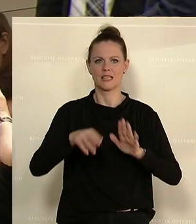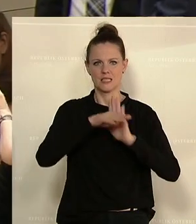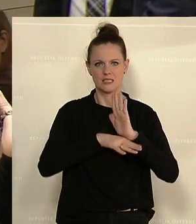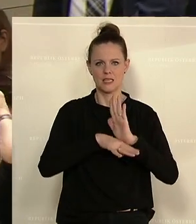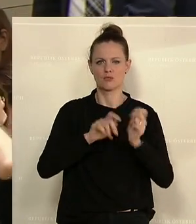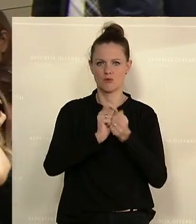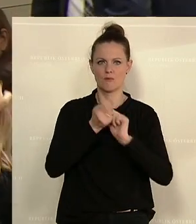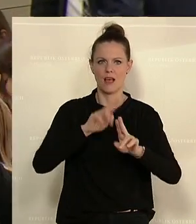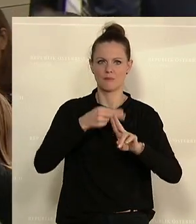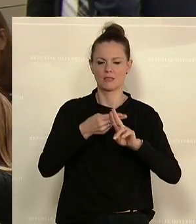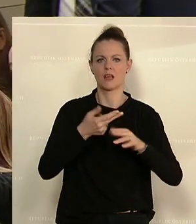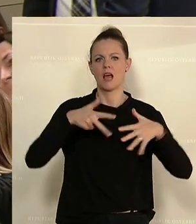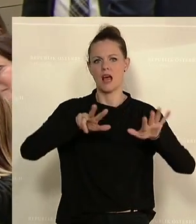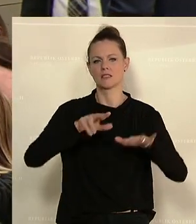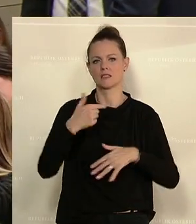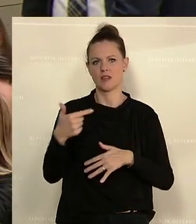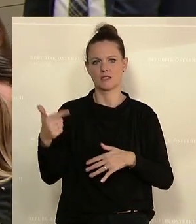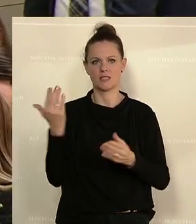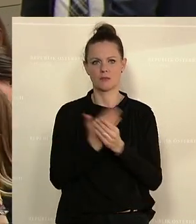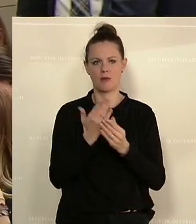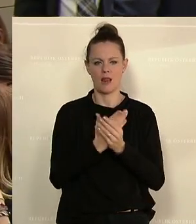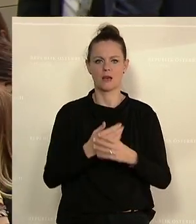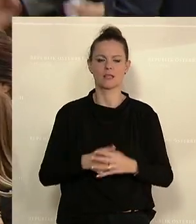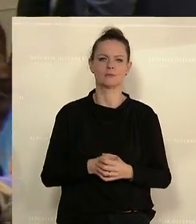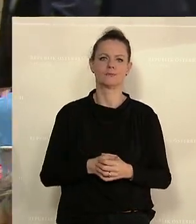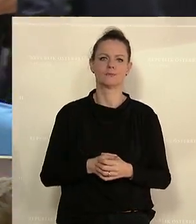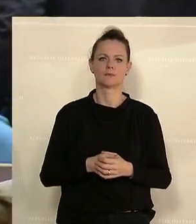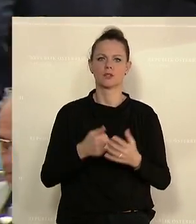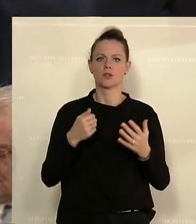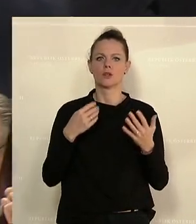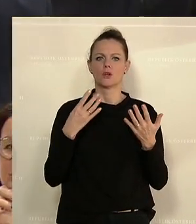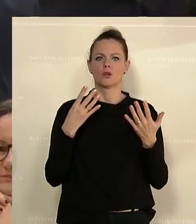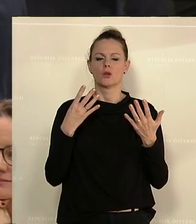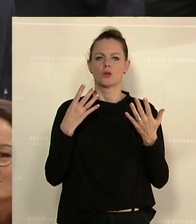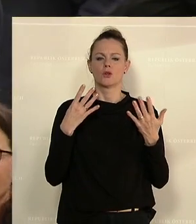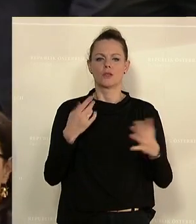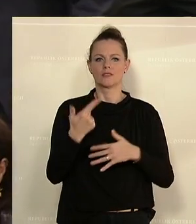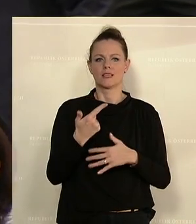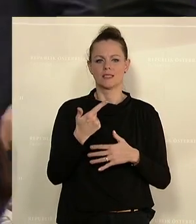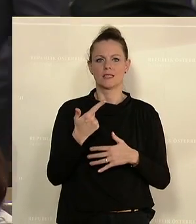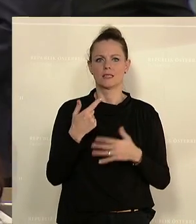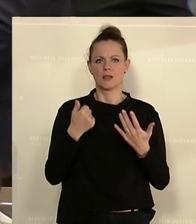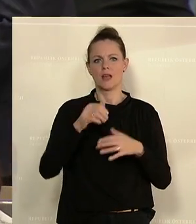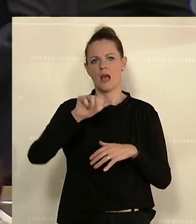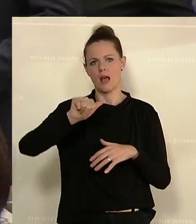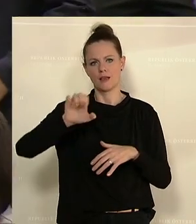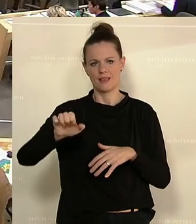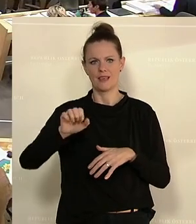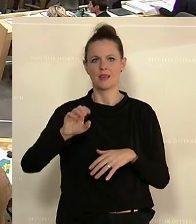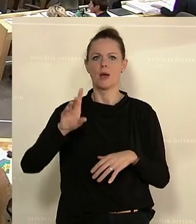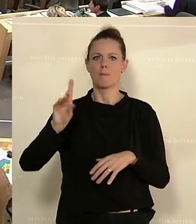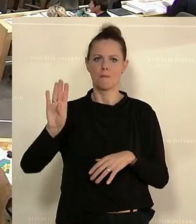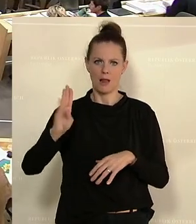Kindergarten nicht besuchen dürfen. Diese Sonderbetreuungsmöglichkeit wird bis Ende des Schuljahres 2022-2023 verlängert.